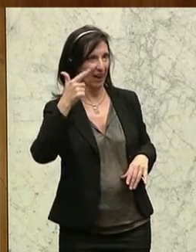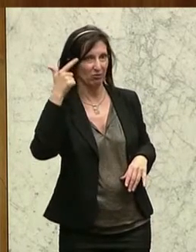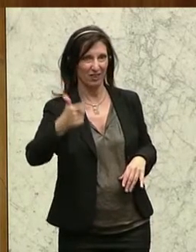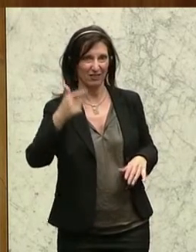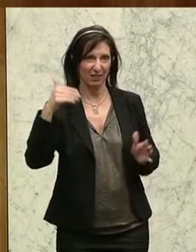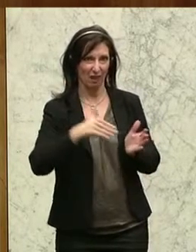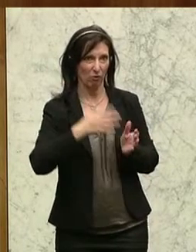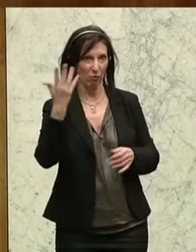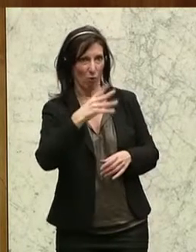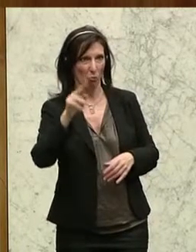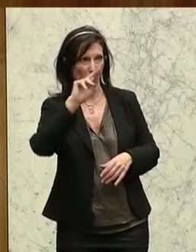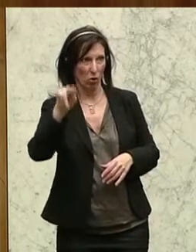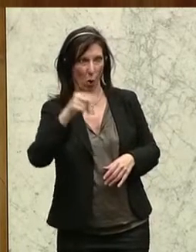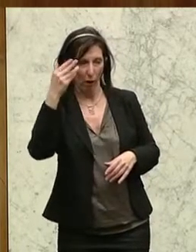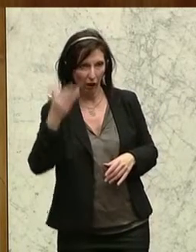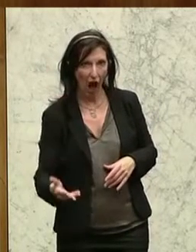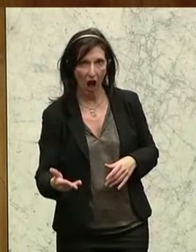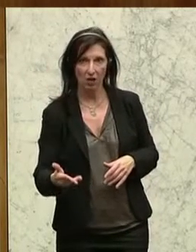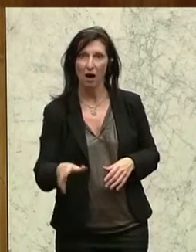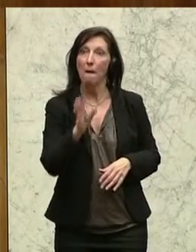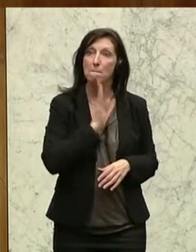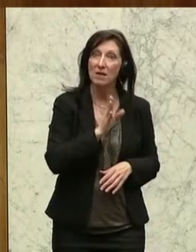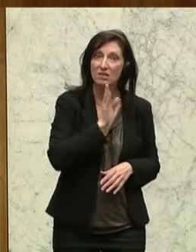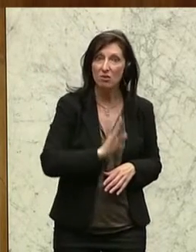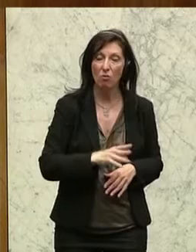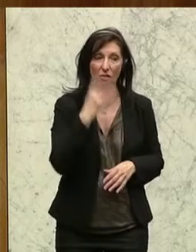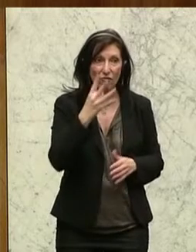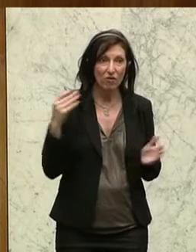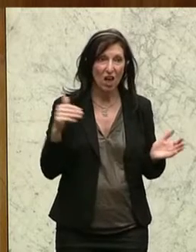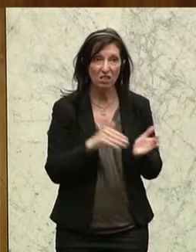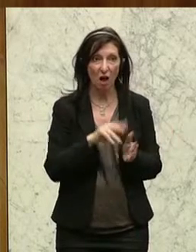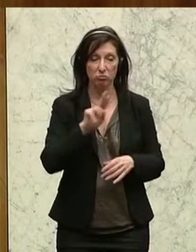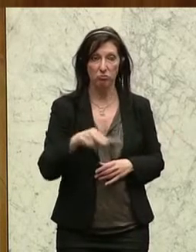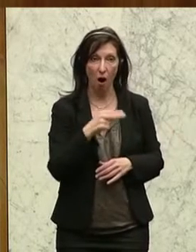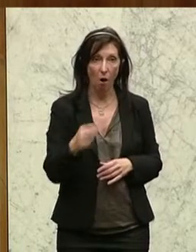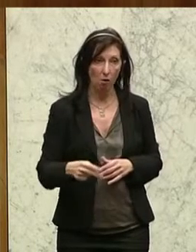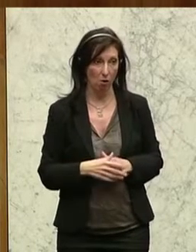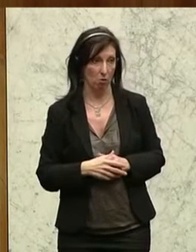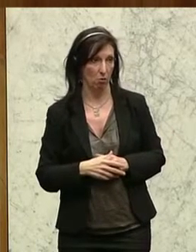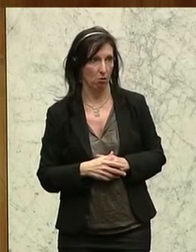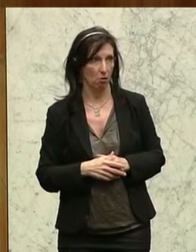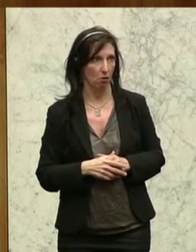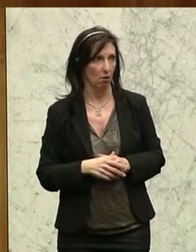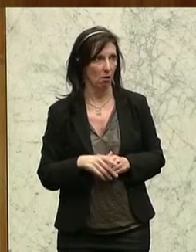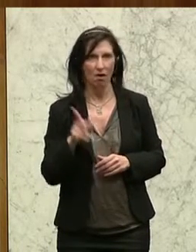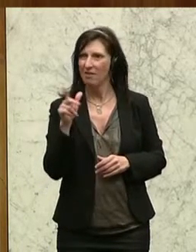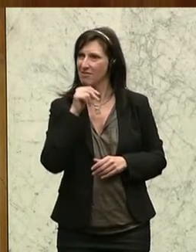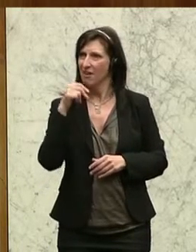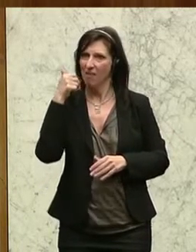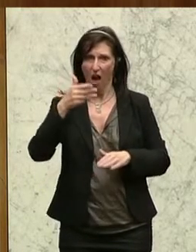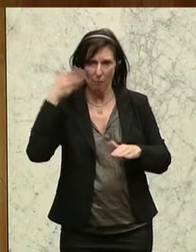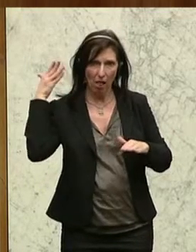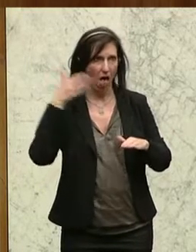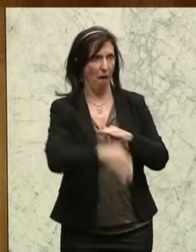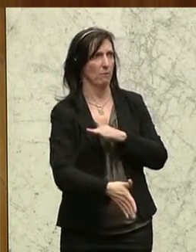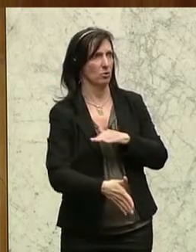.500 Euro Gehalt und eine Pension von 4.000 Euro. Und da wird nicht eingeschritten, meine sehr